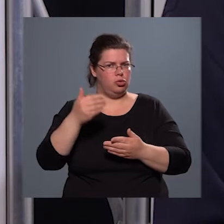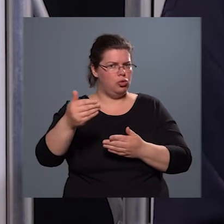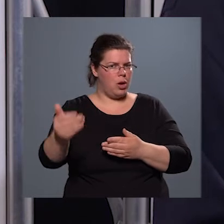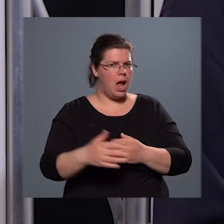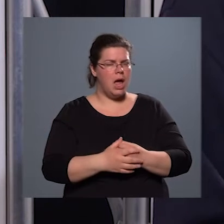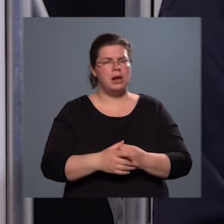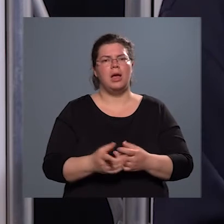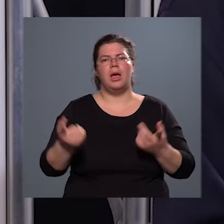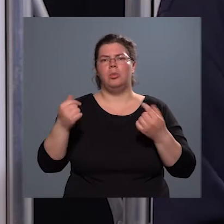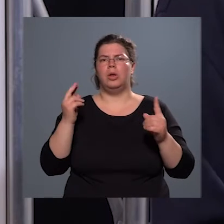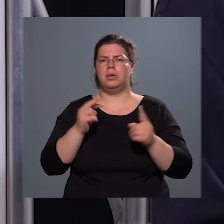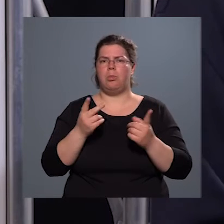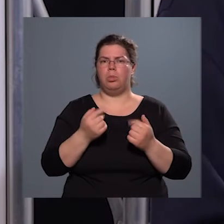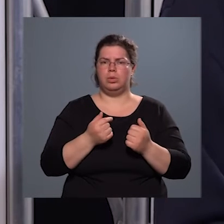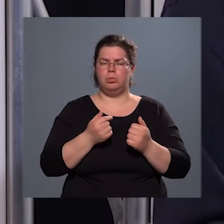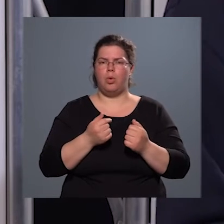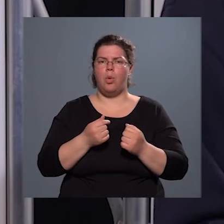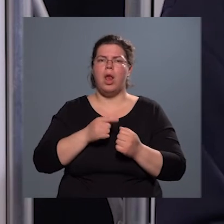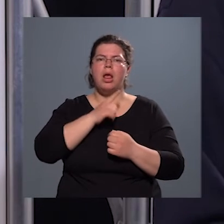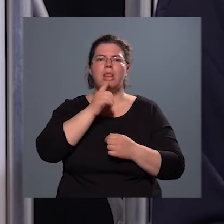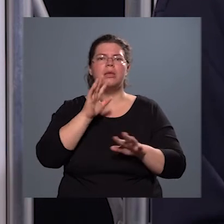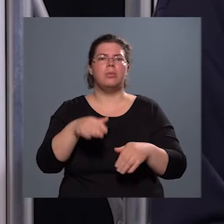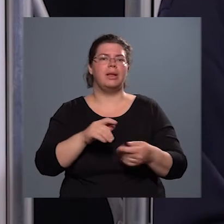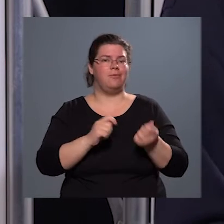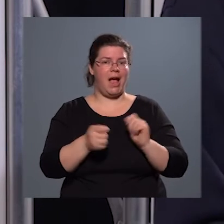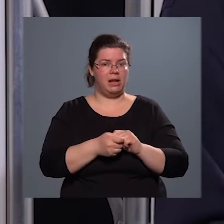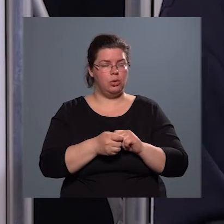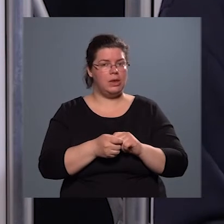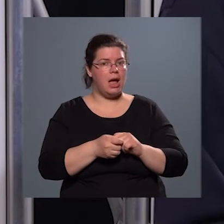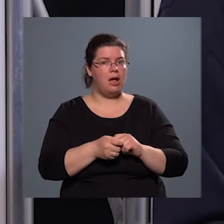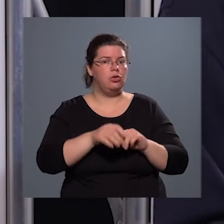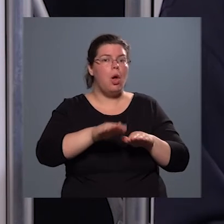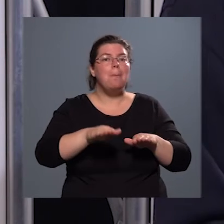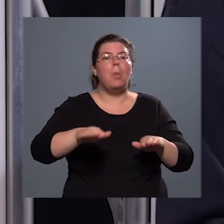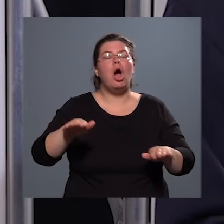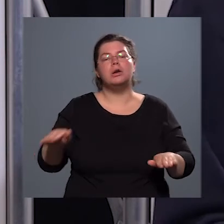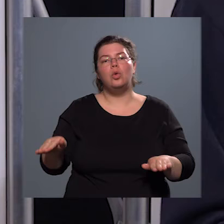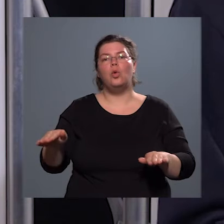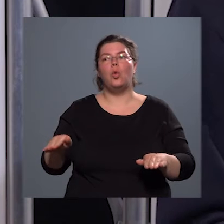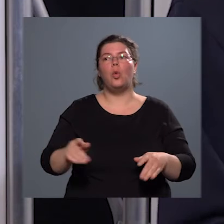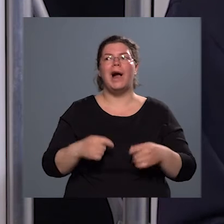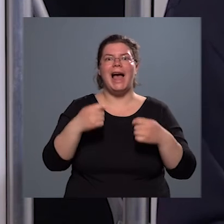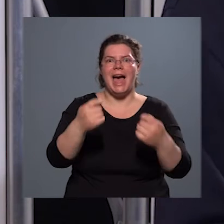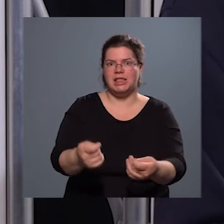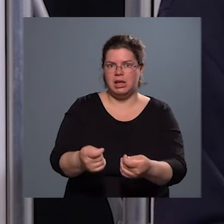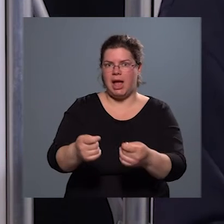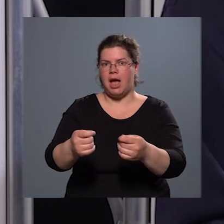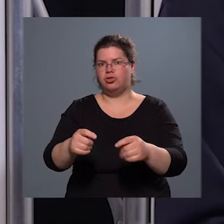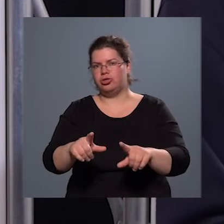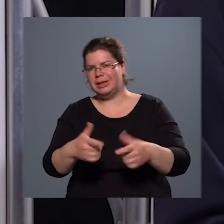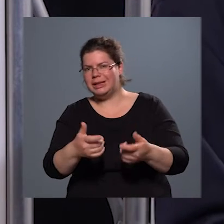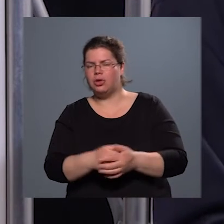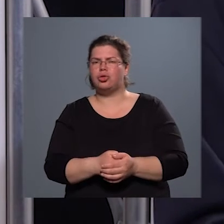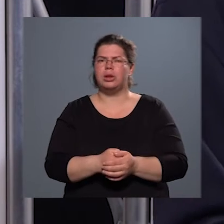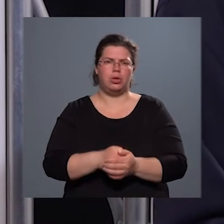ebből a szempontból majd lesz egy változás, tehát parkoló átadás, létesítés, szóval